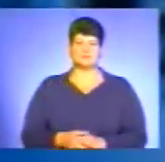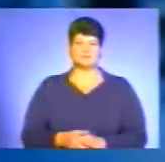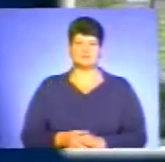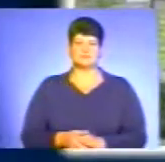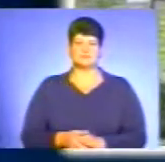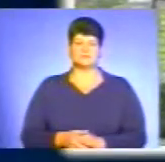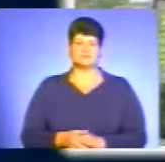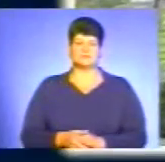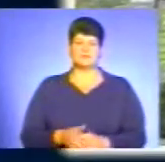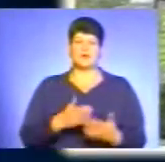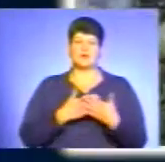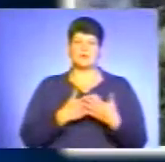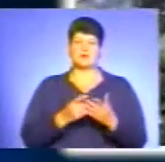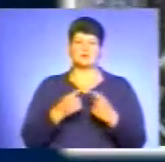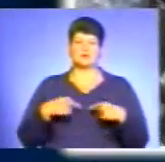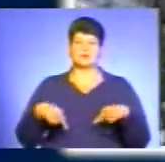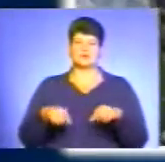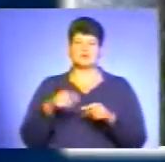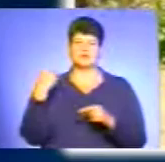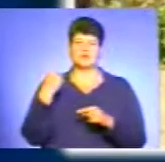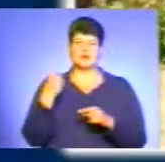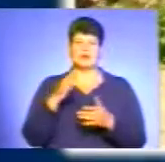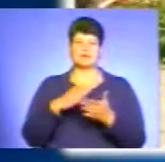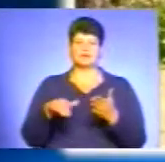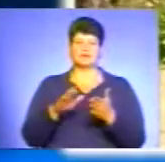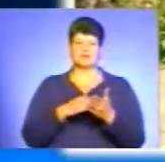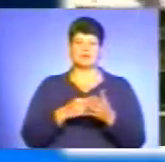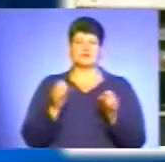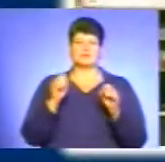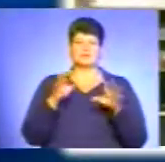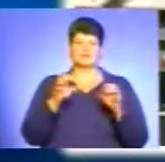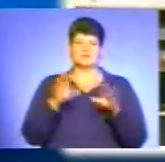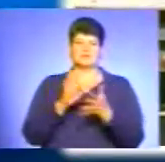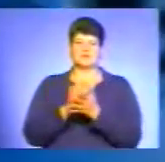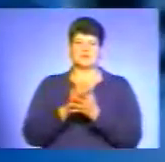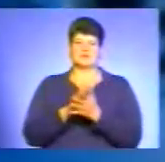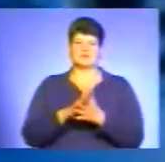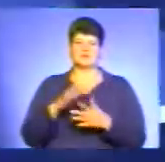Громадські організації краєю ліквідовують стихійні сміттєзвалища у гирлах річок.